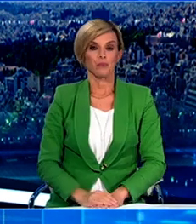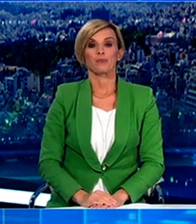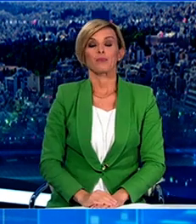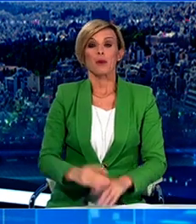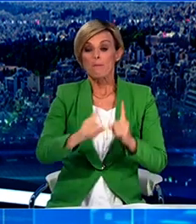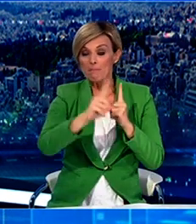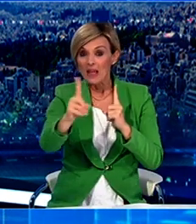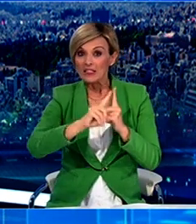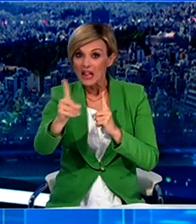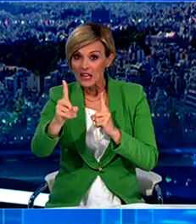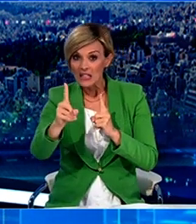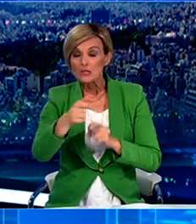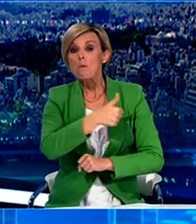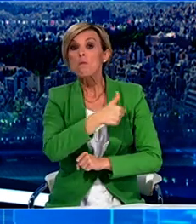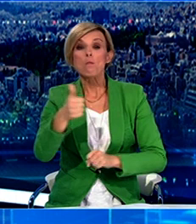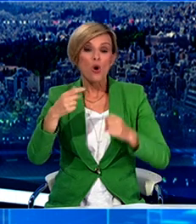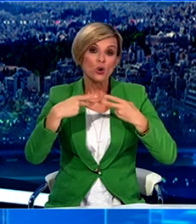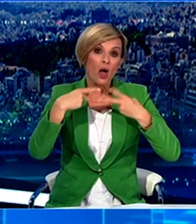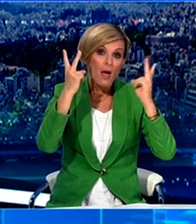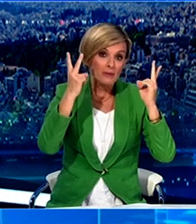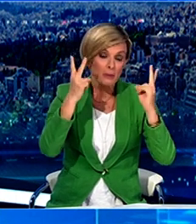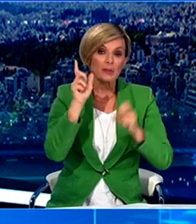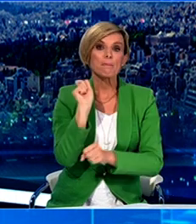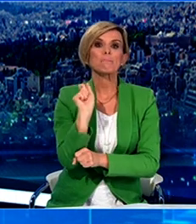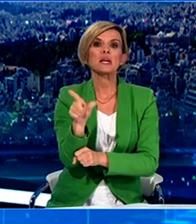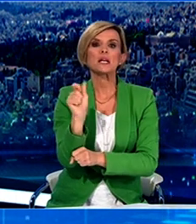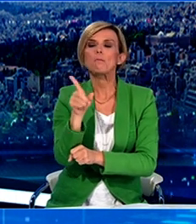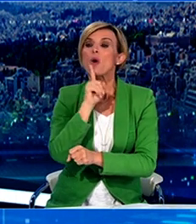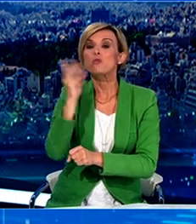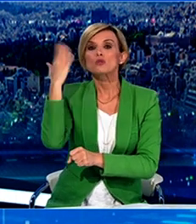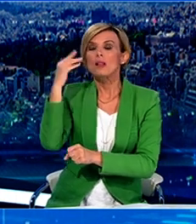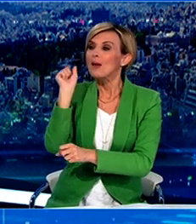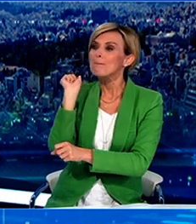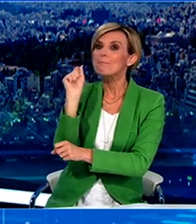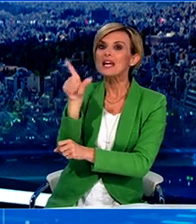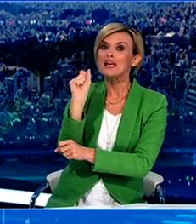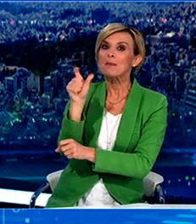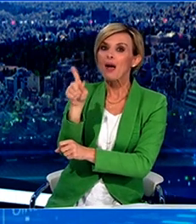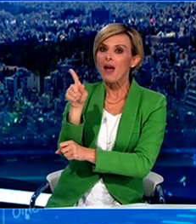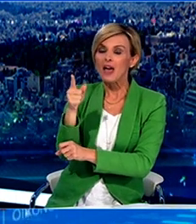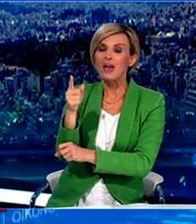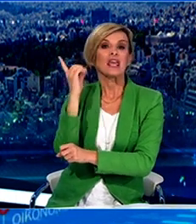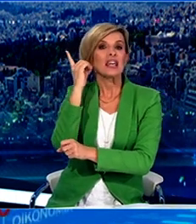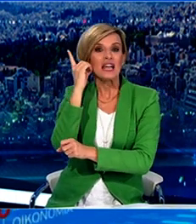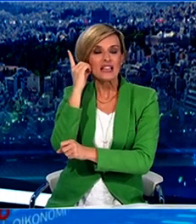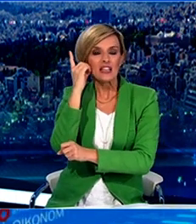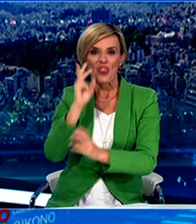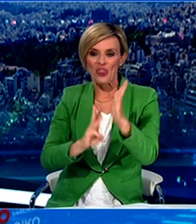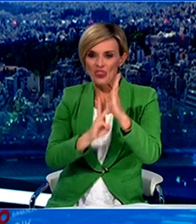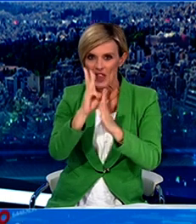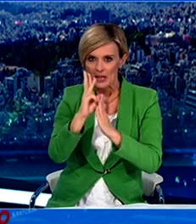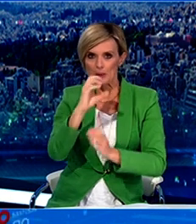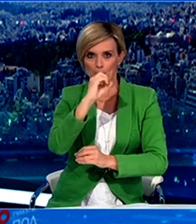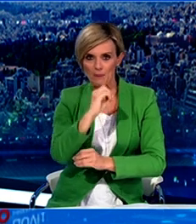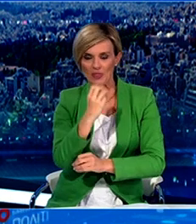μόνο, το τονίζω μόνο, με την αποστολή SMS στο 13033. Ή με τη συμπλήρωση της φόρμας